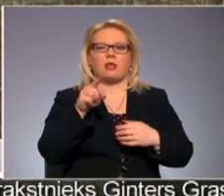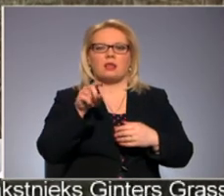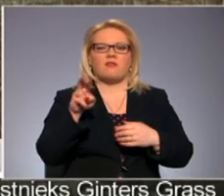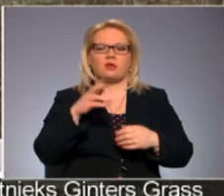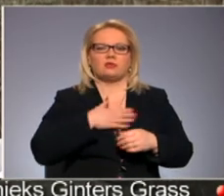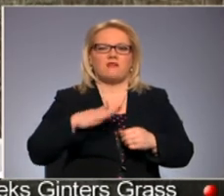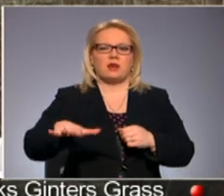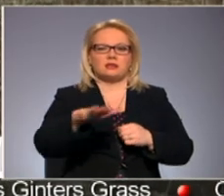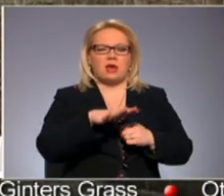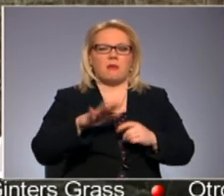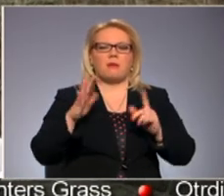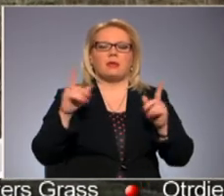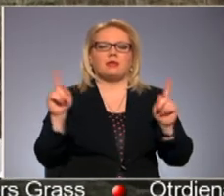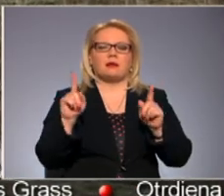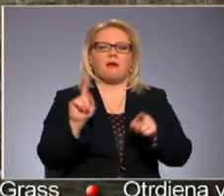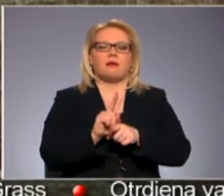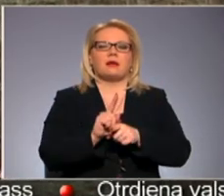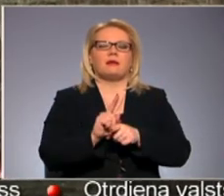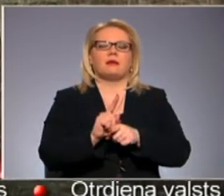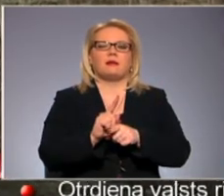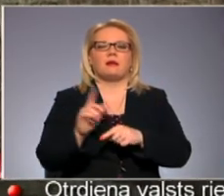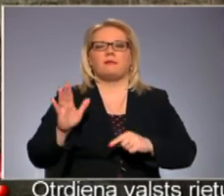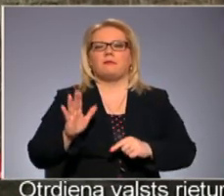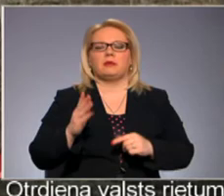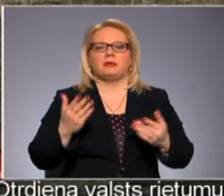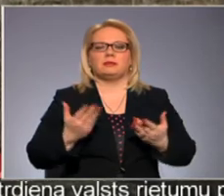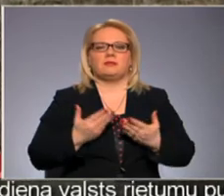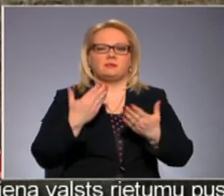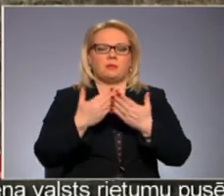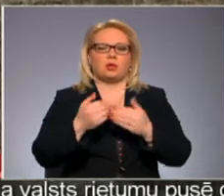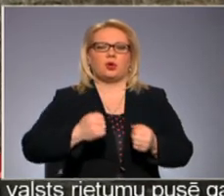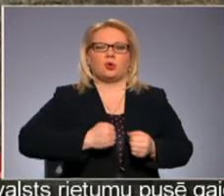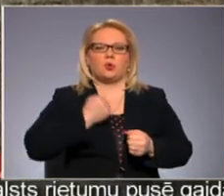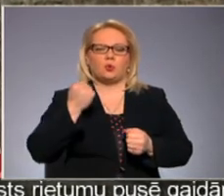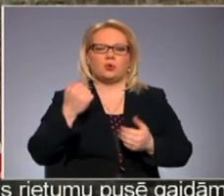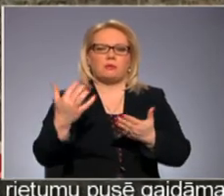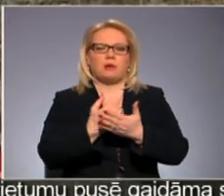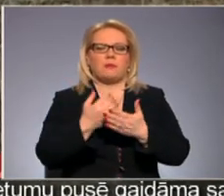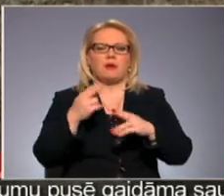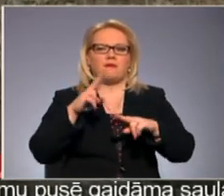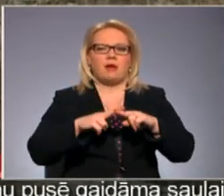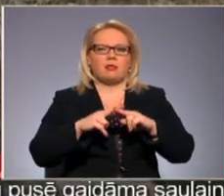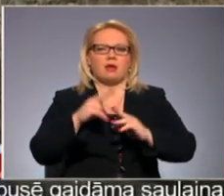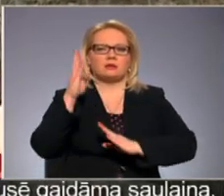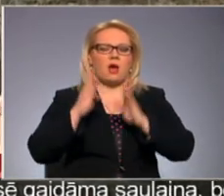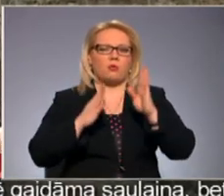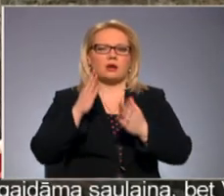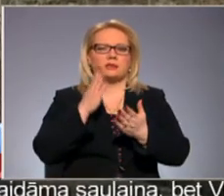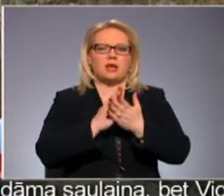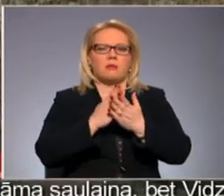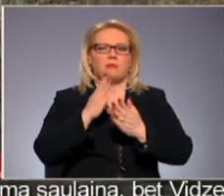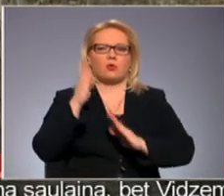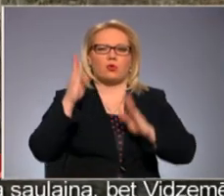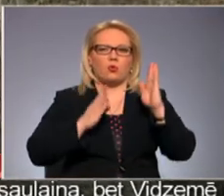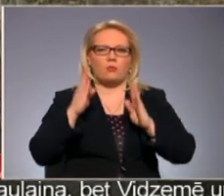zemēs, bet ir arī dzīves piemēru šeit. Ir grūti pieejamās vietās Latvāņa sauguši, kad starp krūmiem